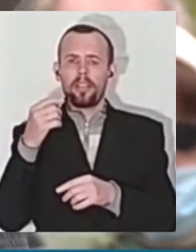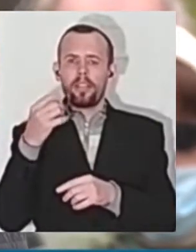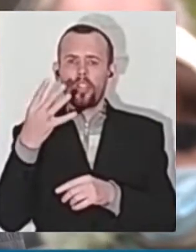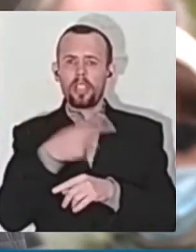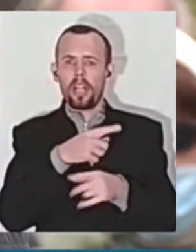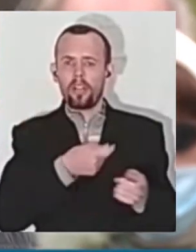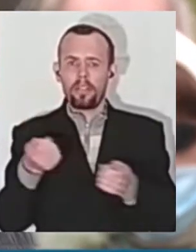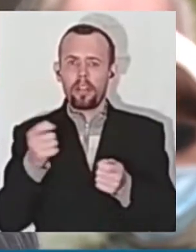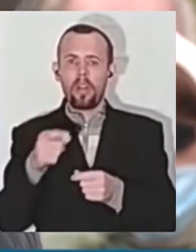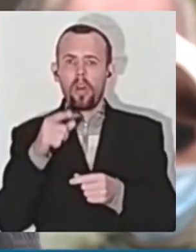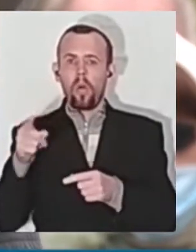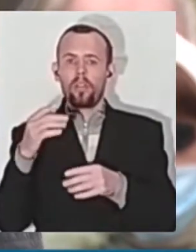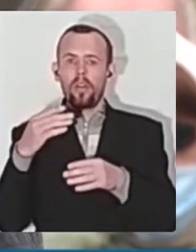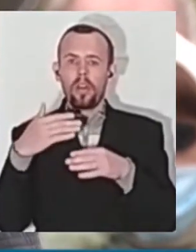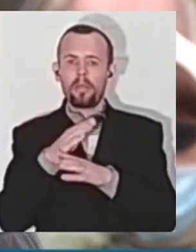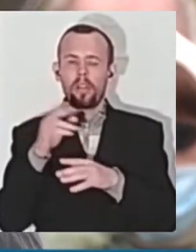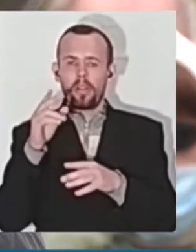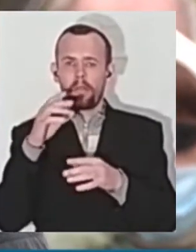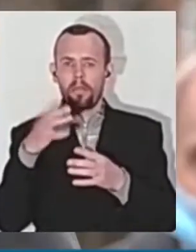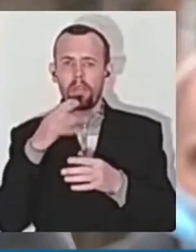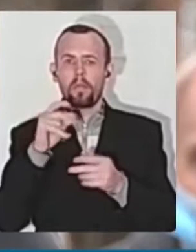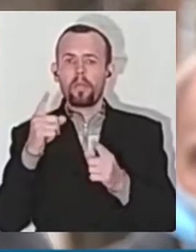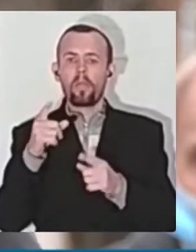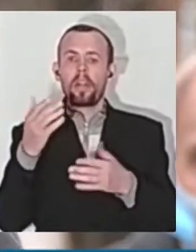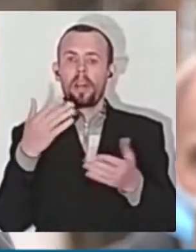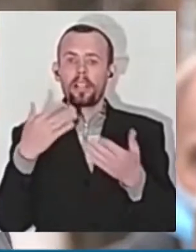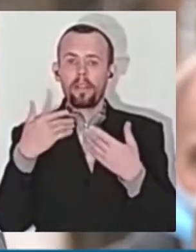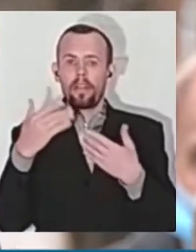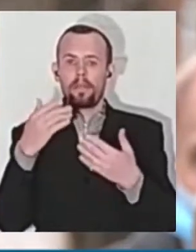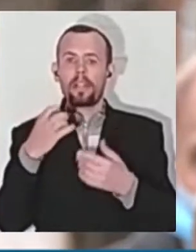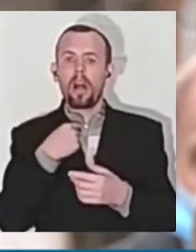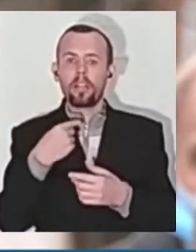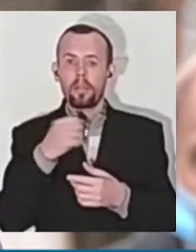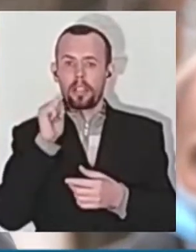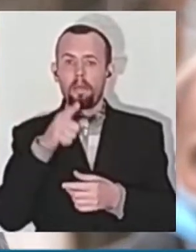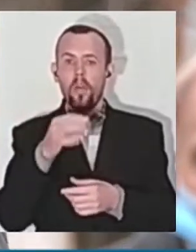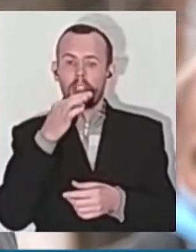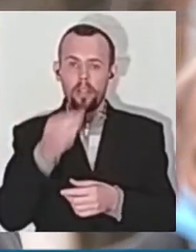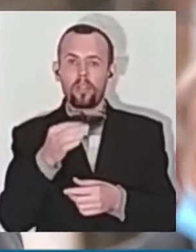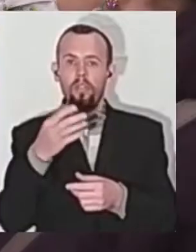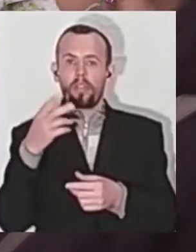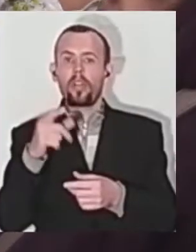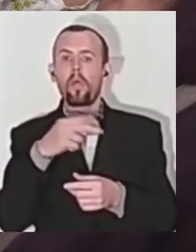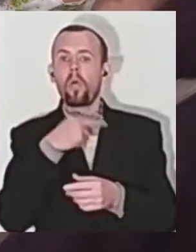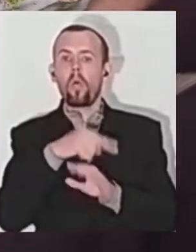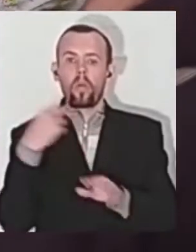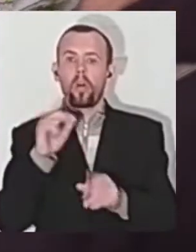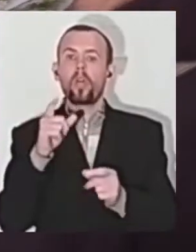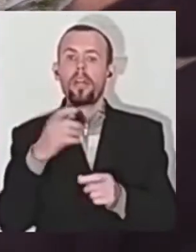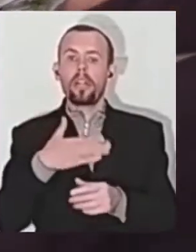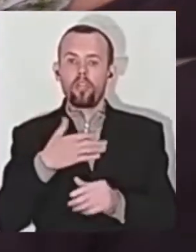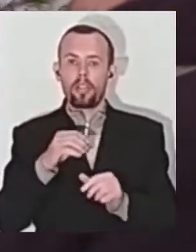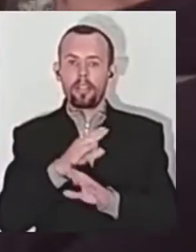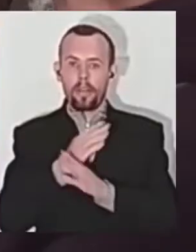розбив ікону, тому що він розмовляє з голосами. Завтра йому скажуть перерезати мене горло. Хто відповіде за нашу смерть? Тимчасово